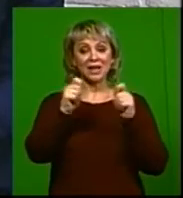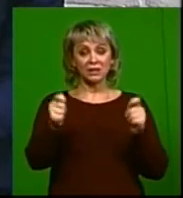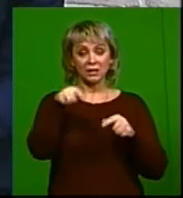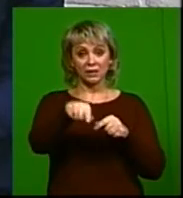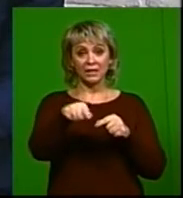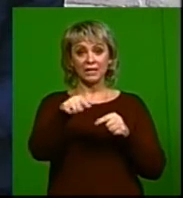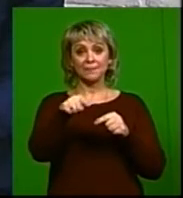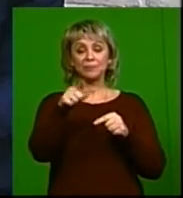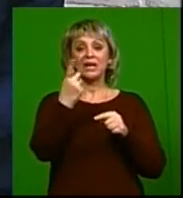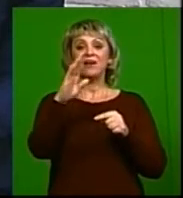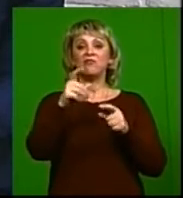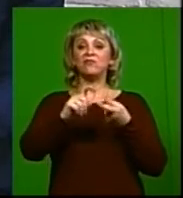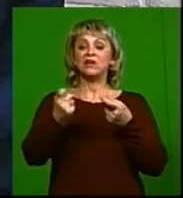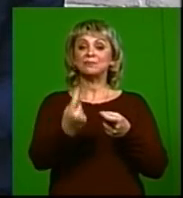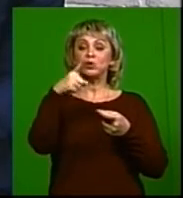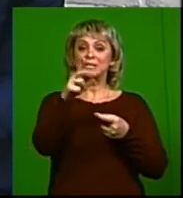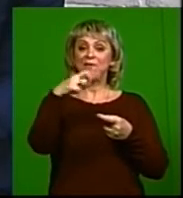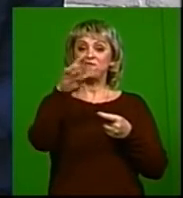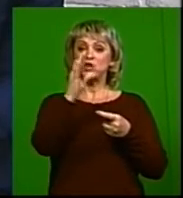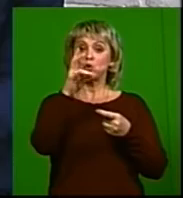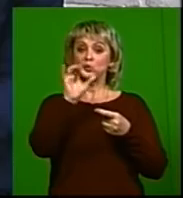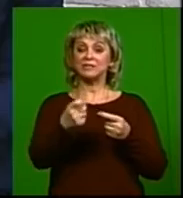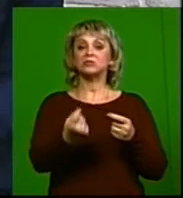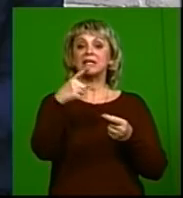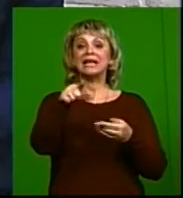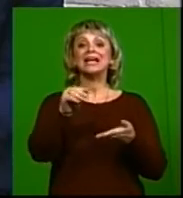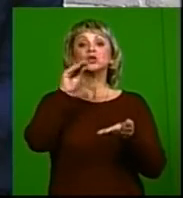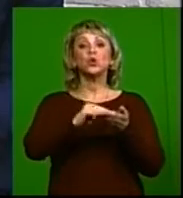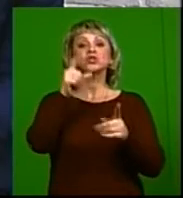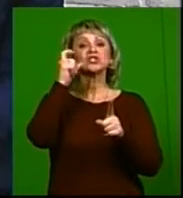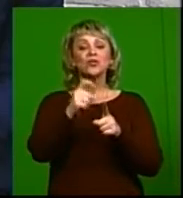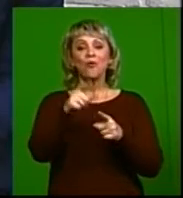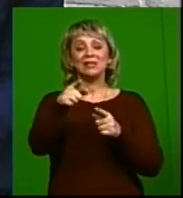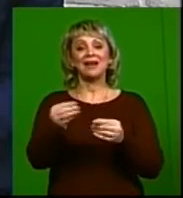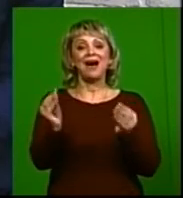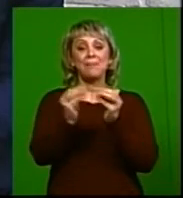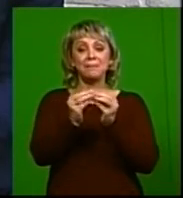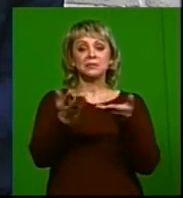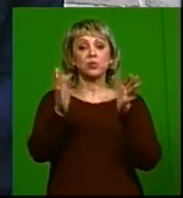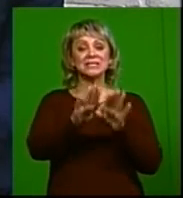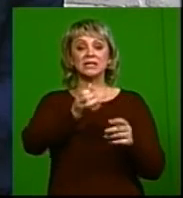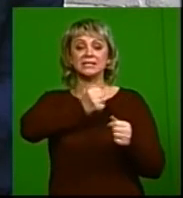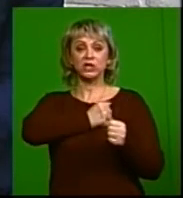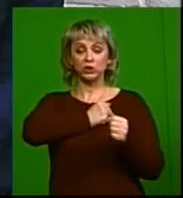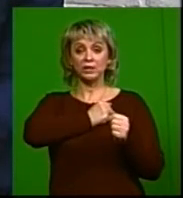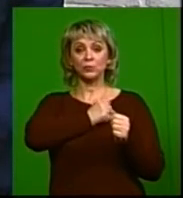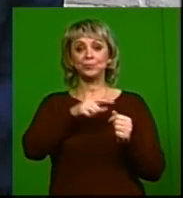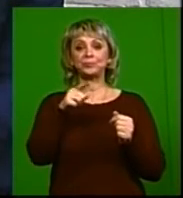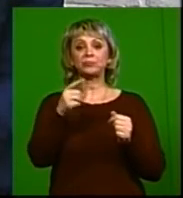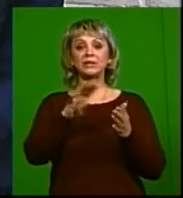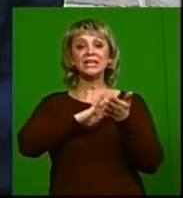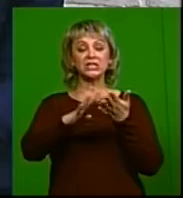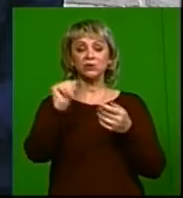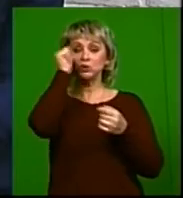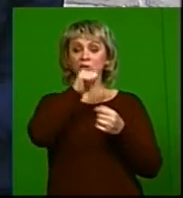возбудитель вирус, установили, да, но исторически слово-то прижило – СПИД. И вот, к сожалению, в 90